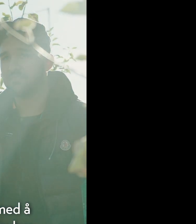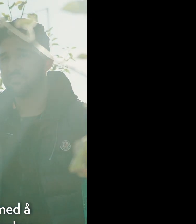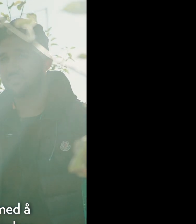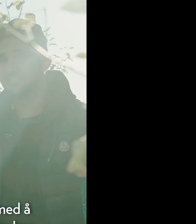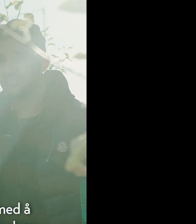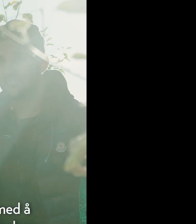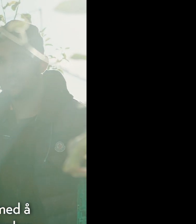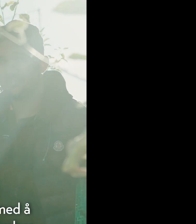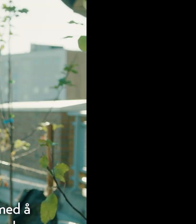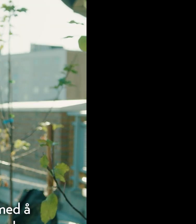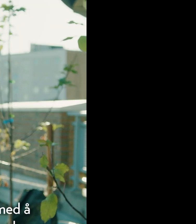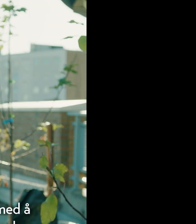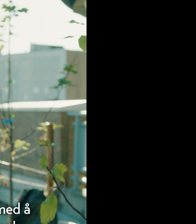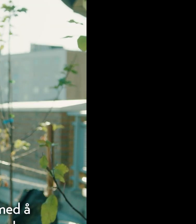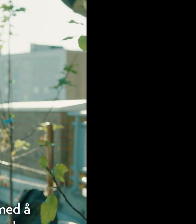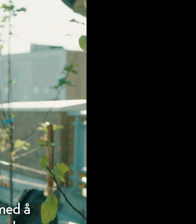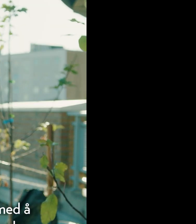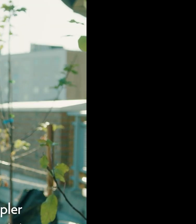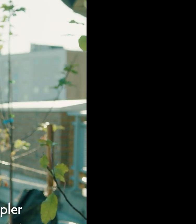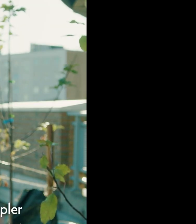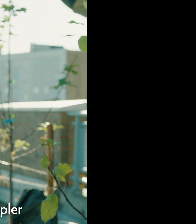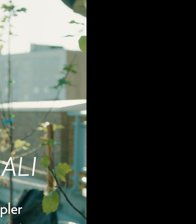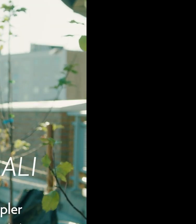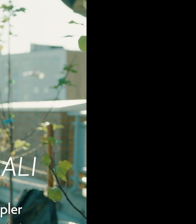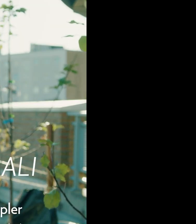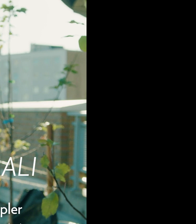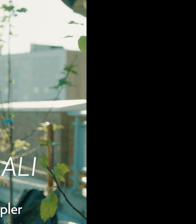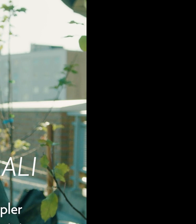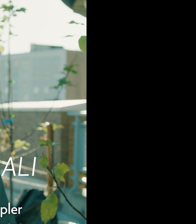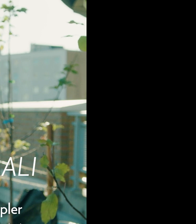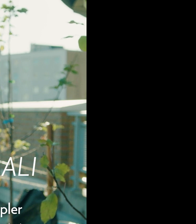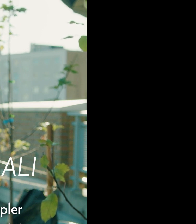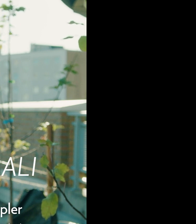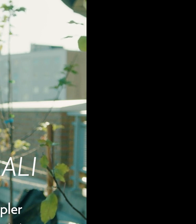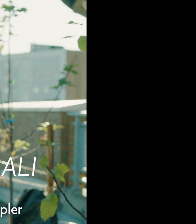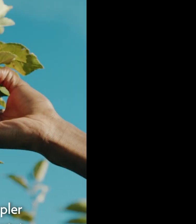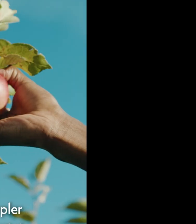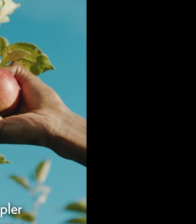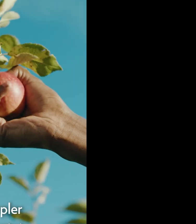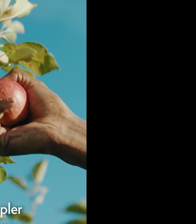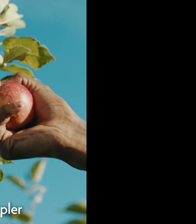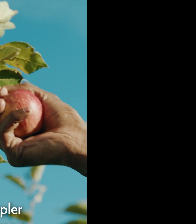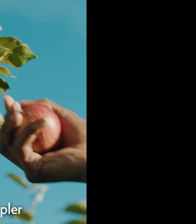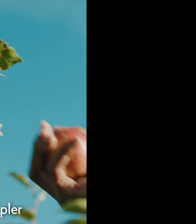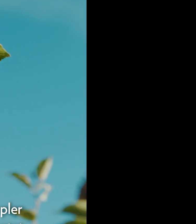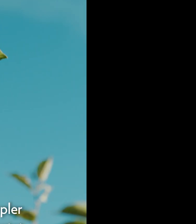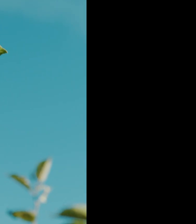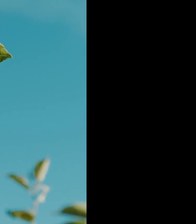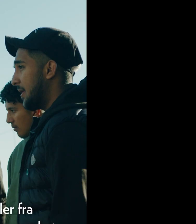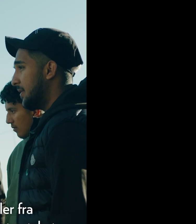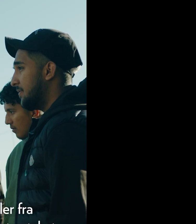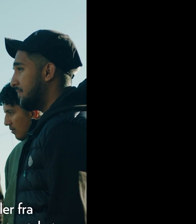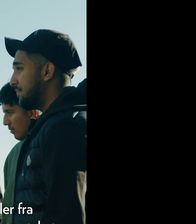vi blant annet må plante epletrær som vi ser her. Der alt fra kantinka-epler til kanel-epler vi har plantet her.